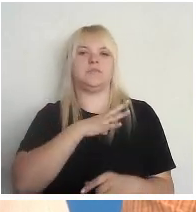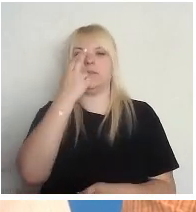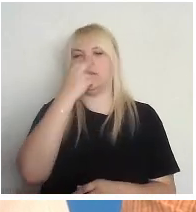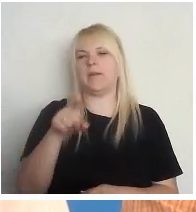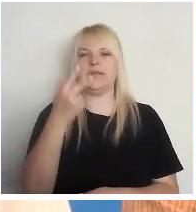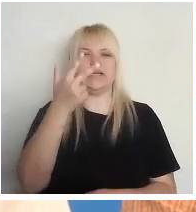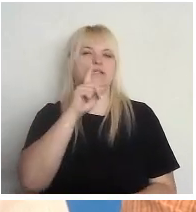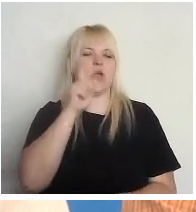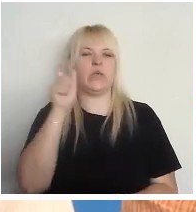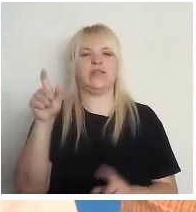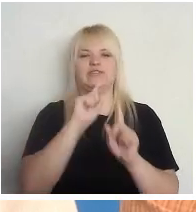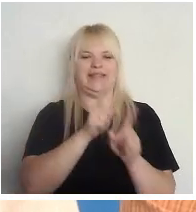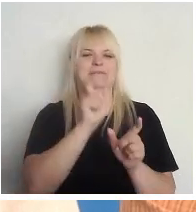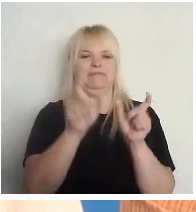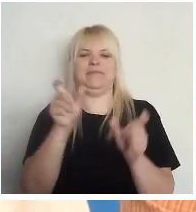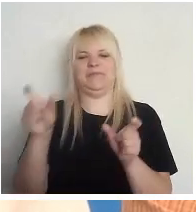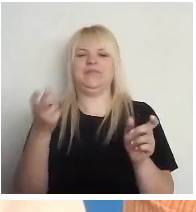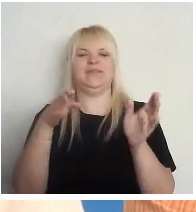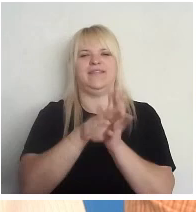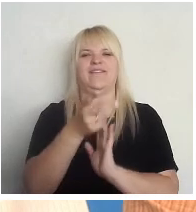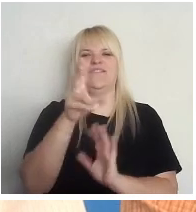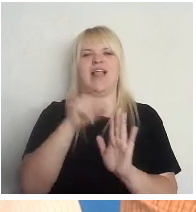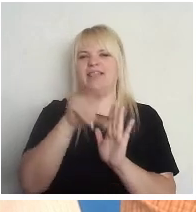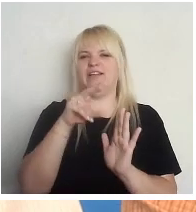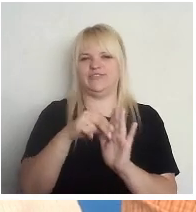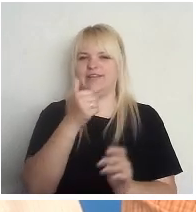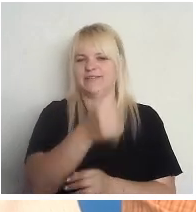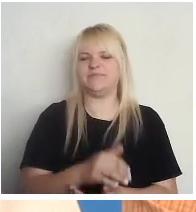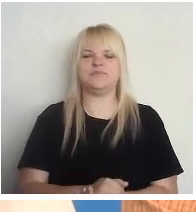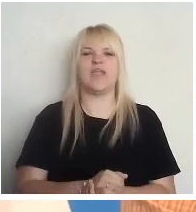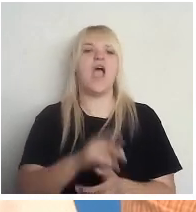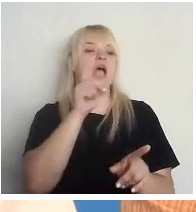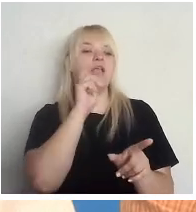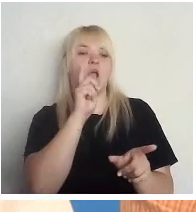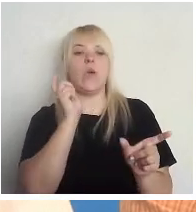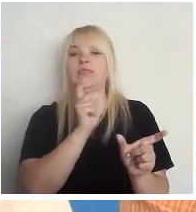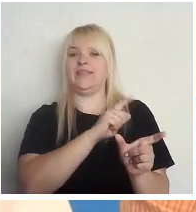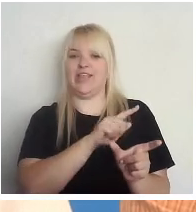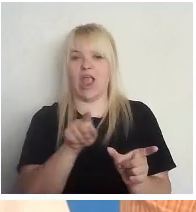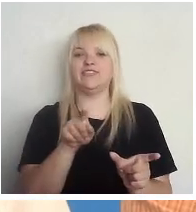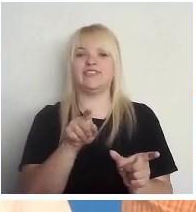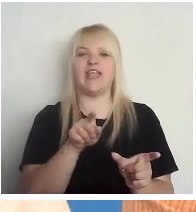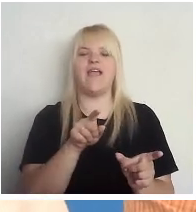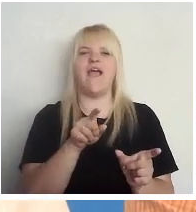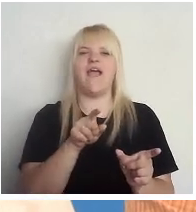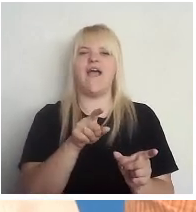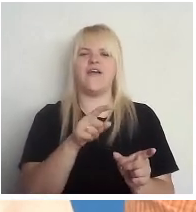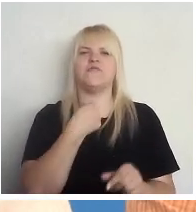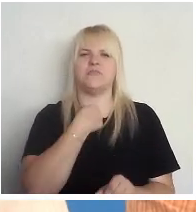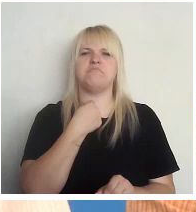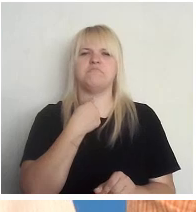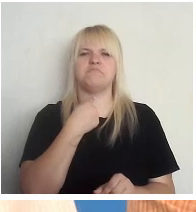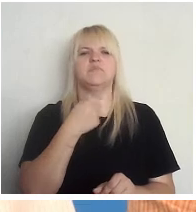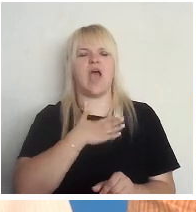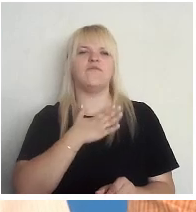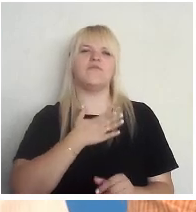piedalās vēlēšanās. Tie ir jaunieši, kuri balsta savu politisko